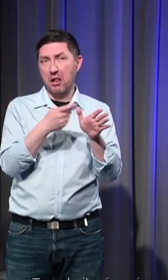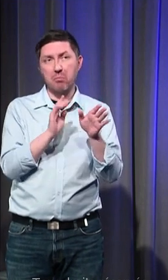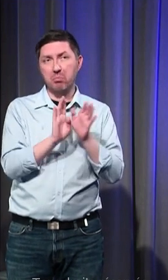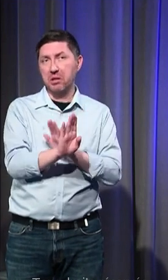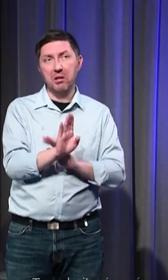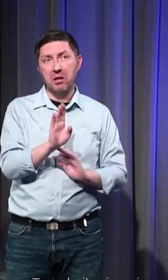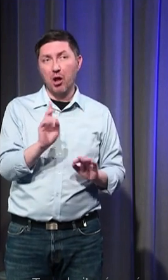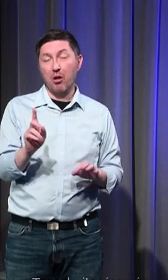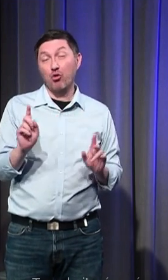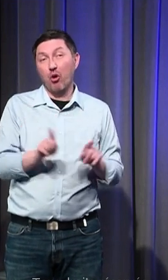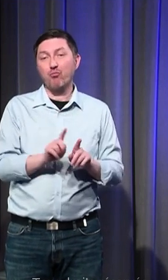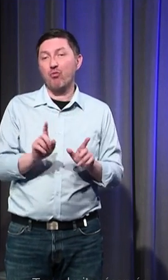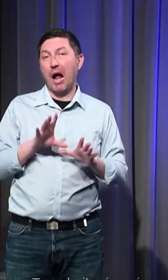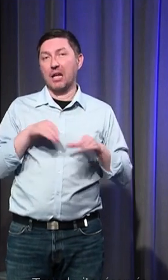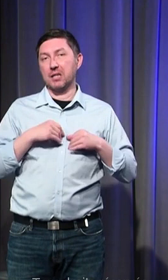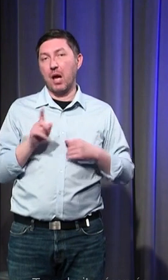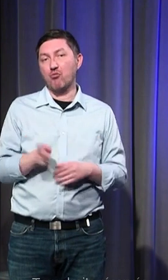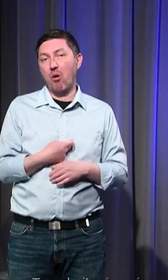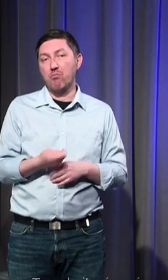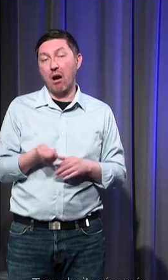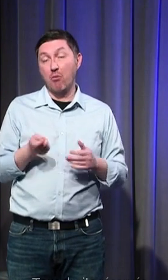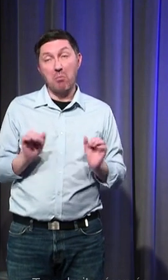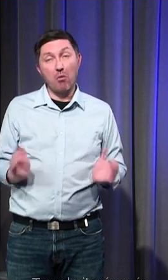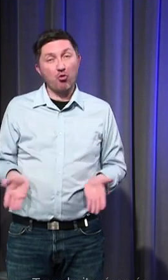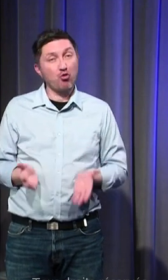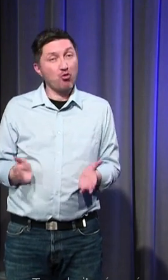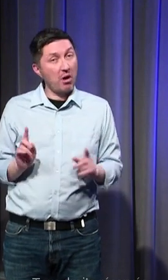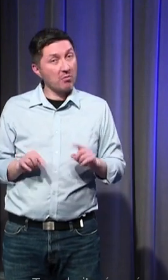qui est tolérée si ce n'est encouragée